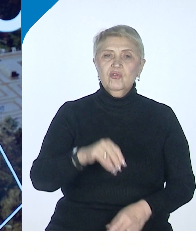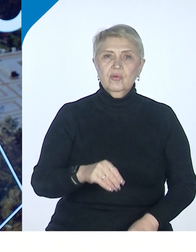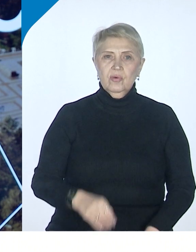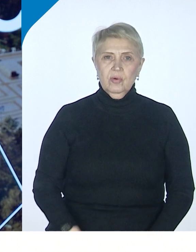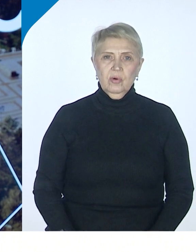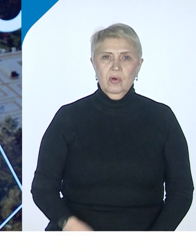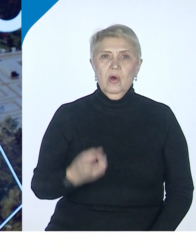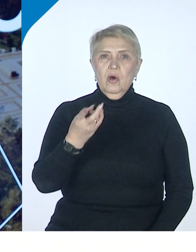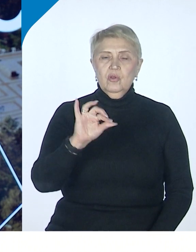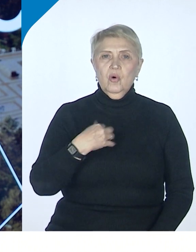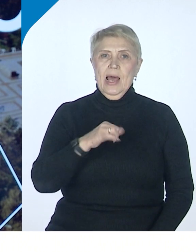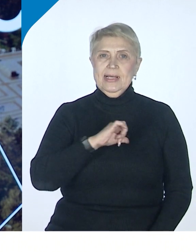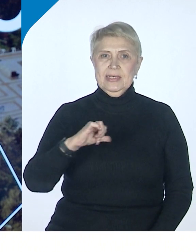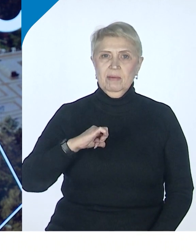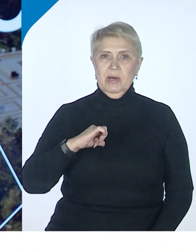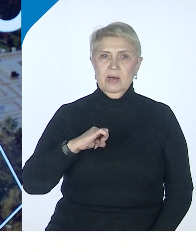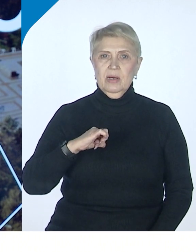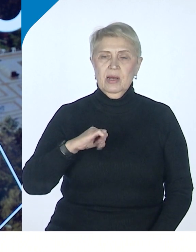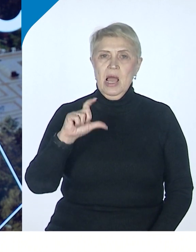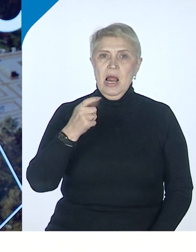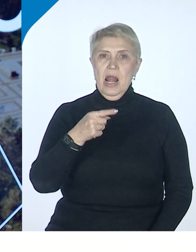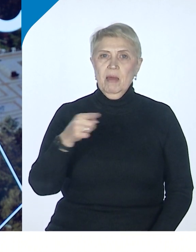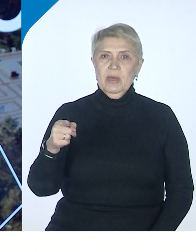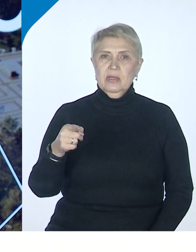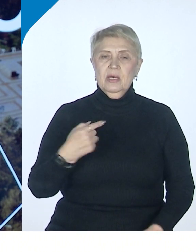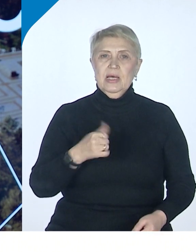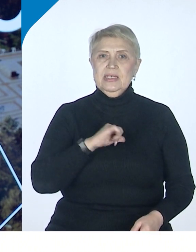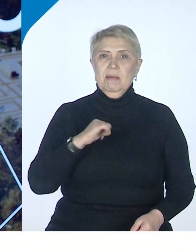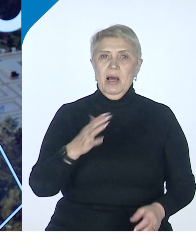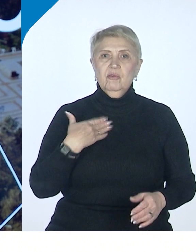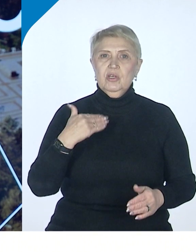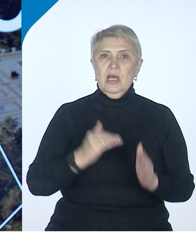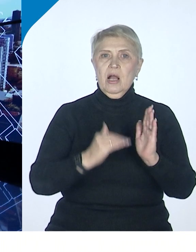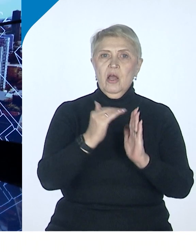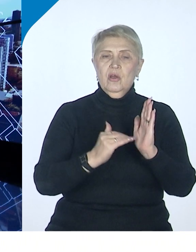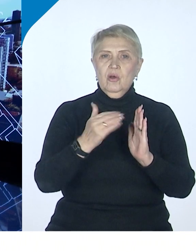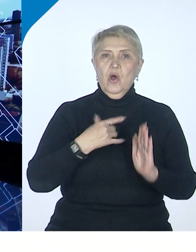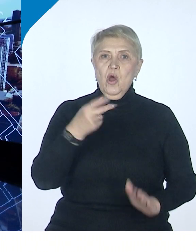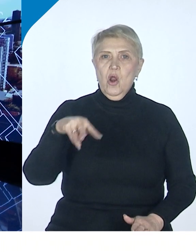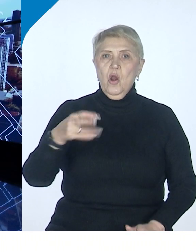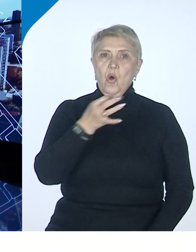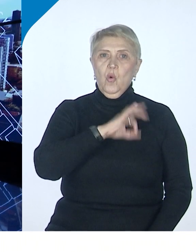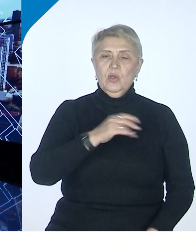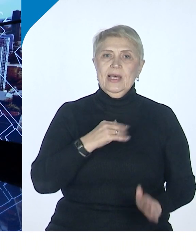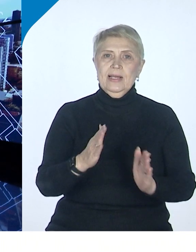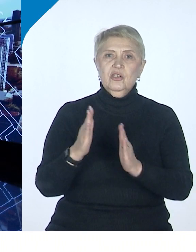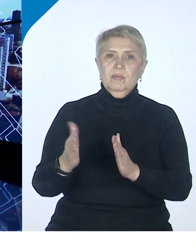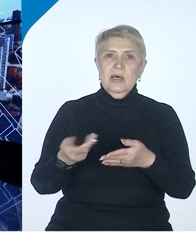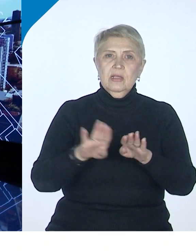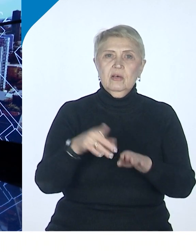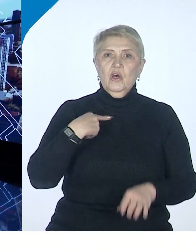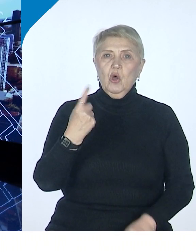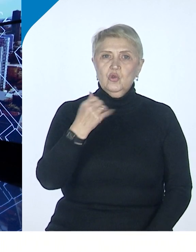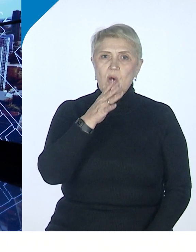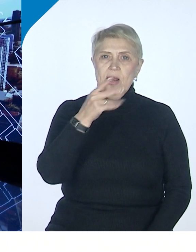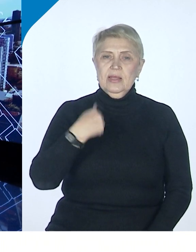Но, опять-таки, сам элемент вот этот вот, сама категория, тор, льготный режим, тогда, сто лет назад,